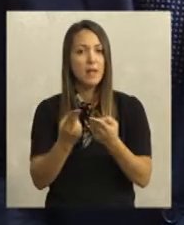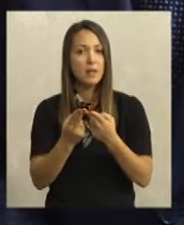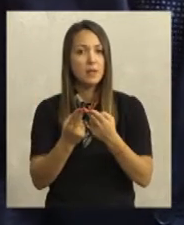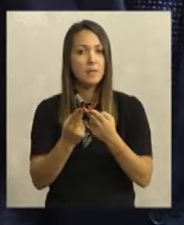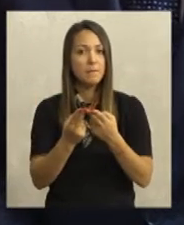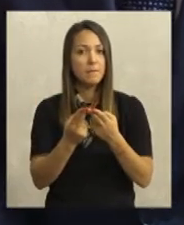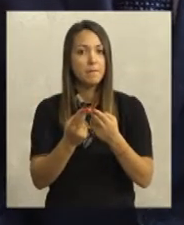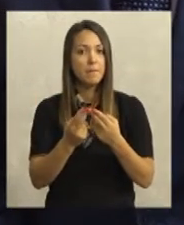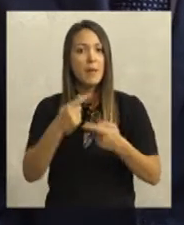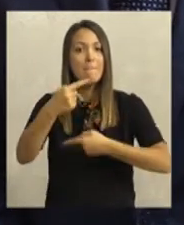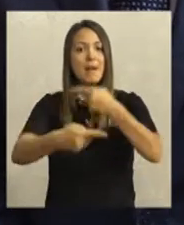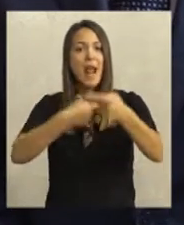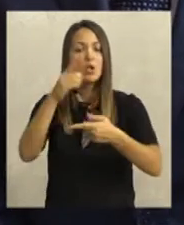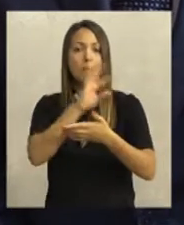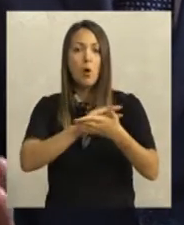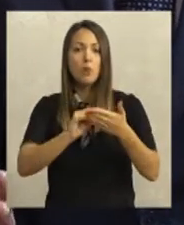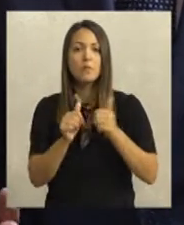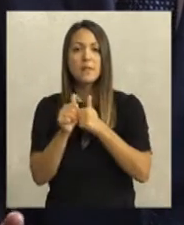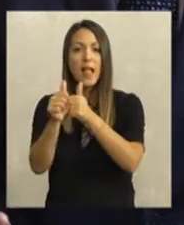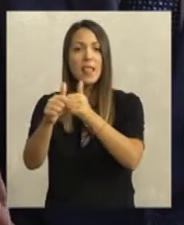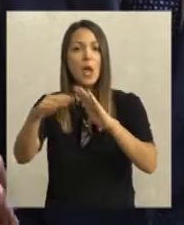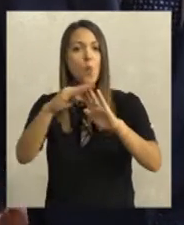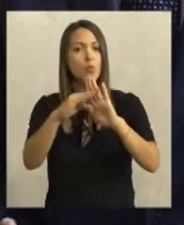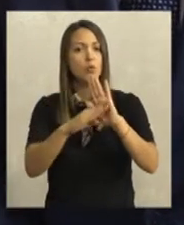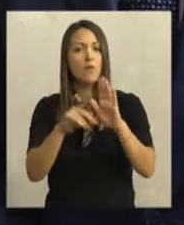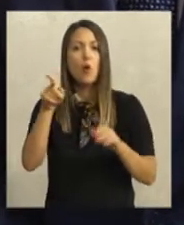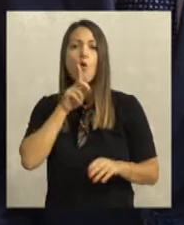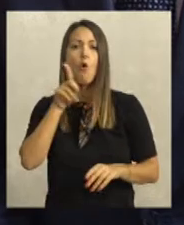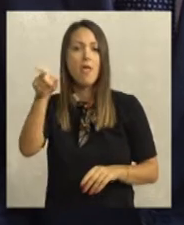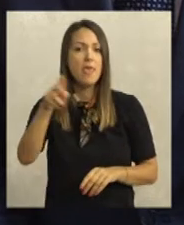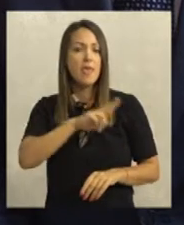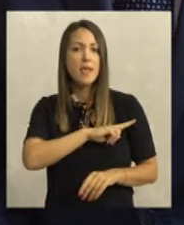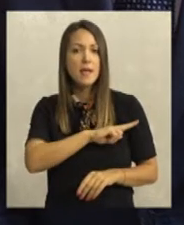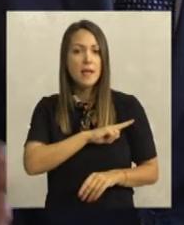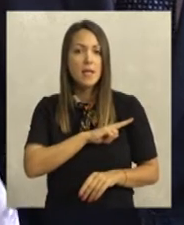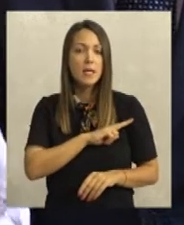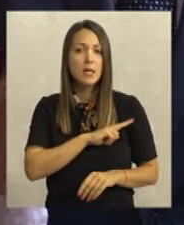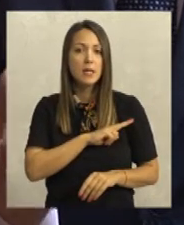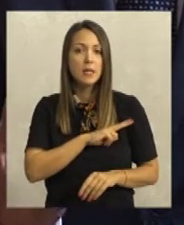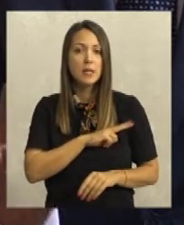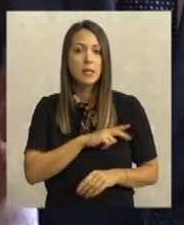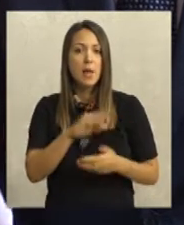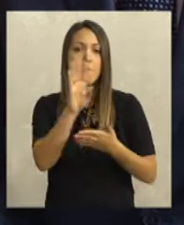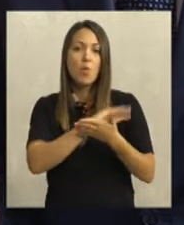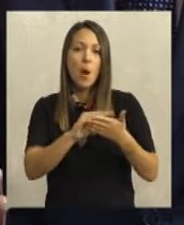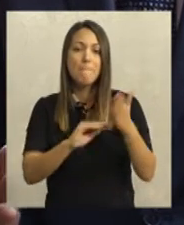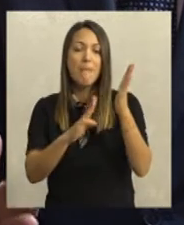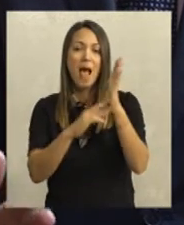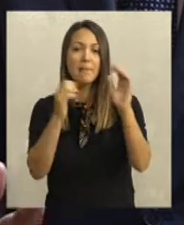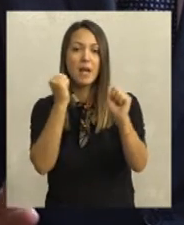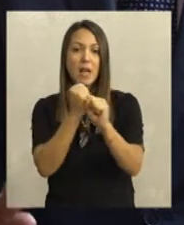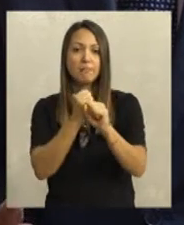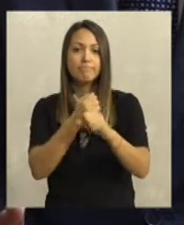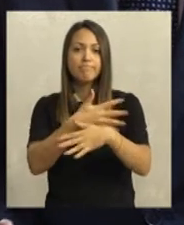svetu koji ne samo da prenose poruke, nego sledi uputstva koja je on imao. Tako da se poruke Mahatme